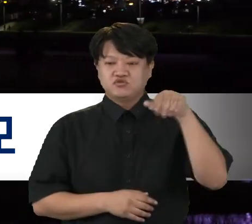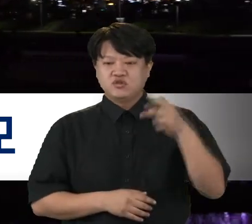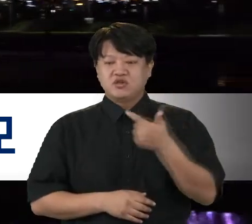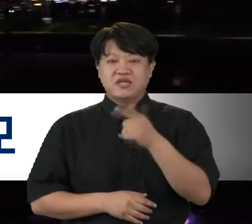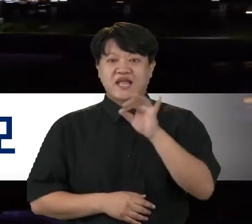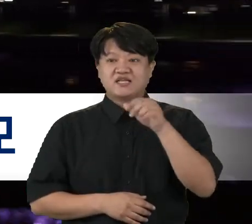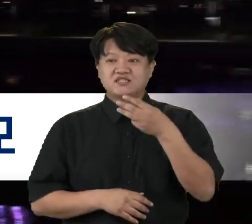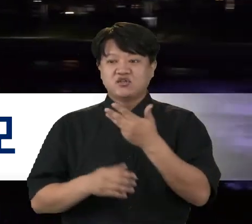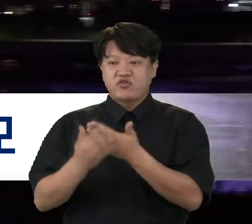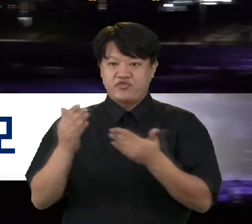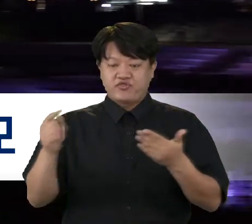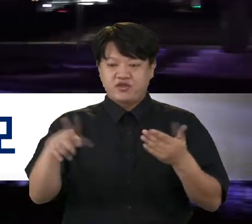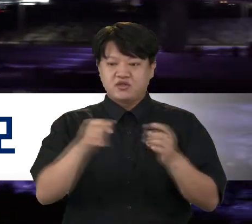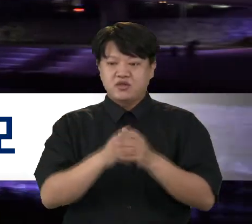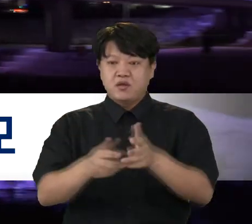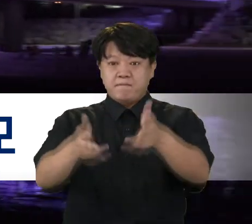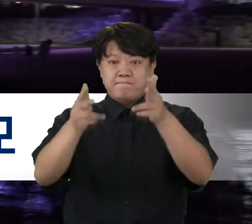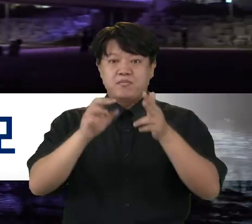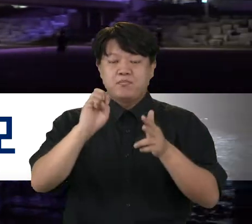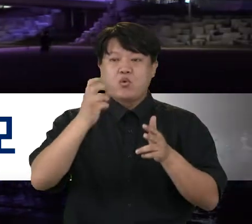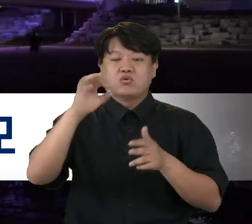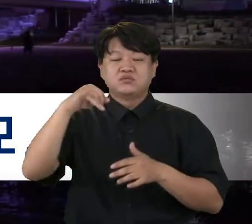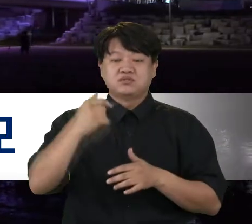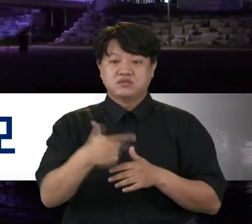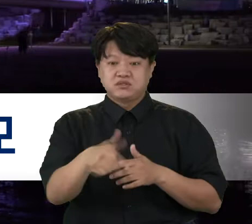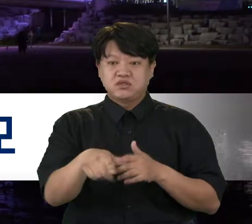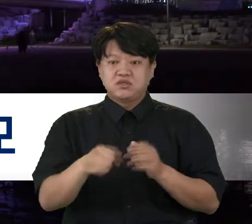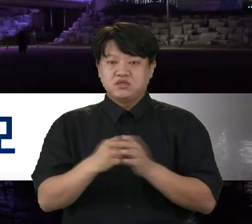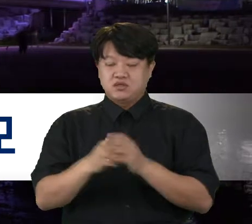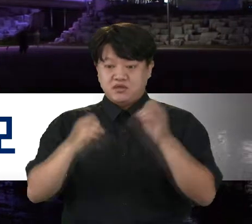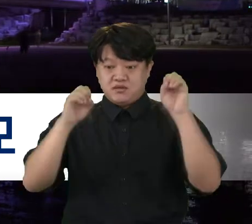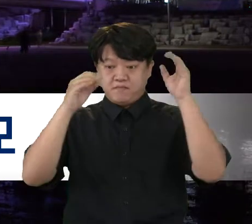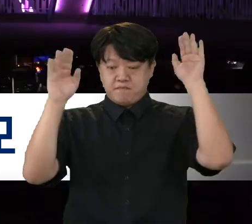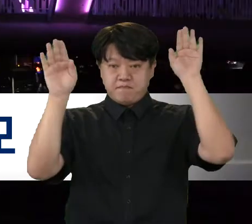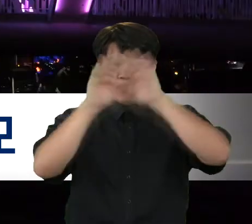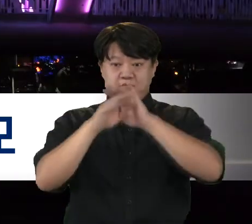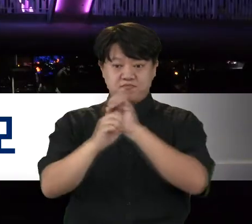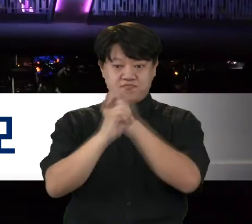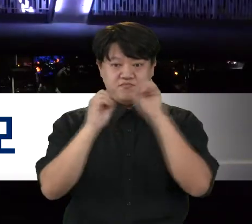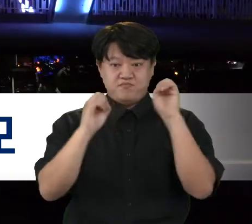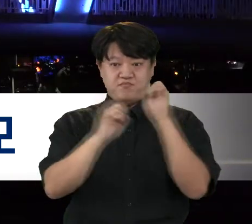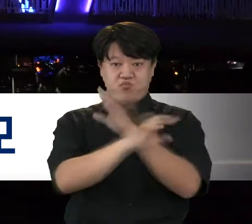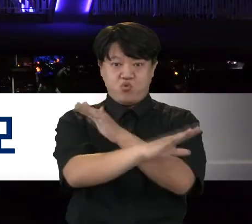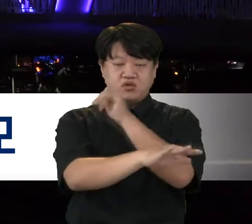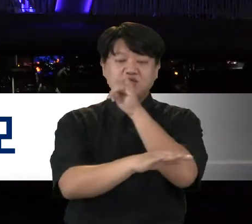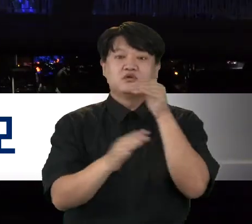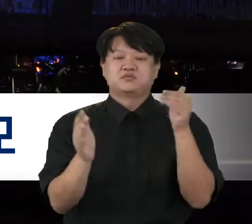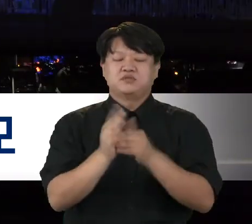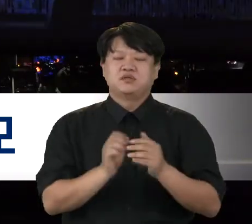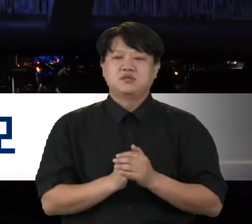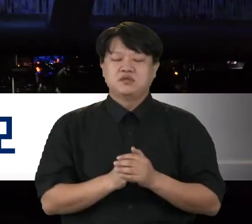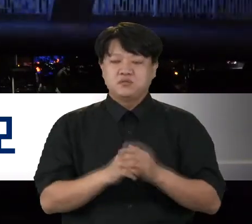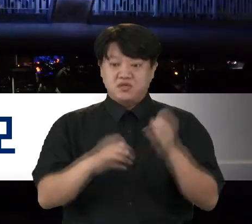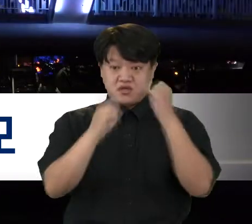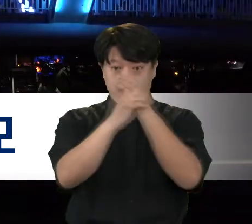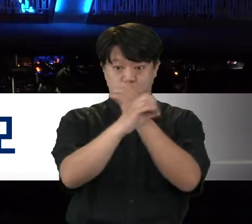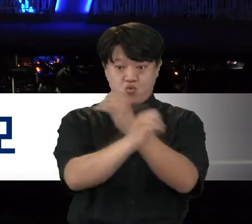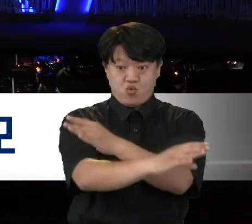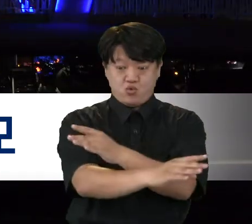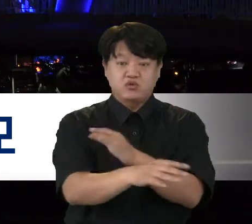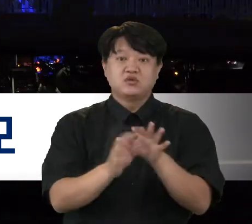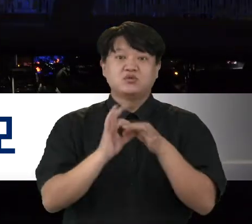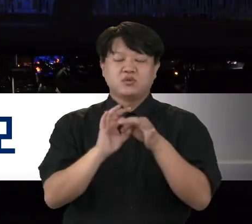포항시는 문덕 냉천에 위치한 포운교 교각 12개소 구간에 야간 경관 조명을 설치했습니다. 포항시는